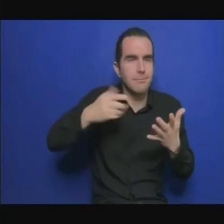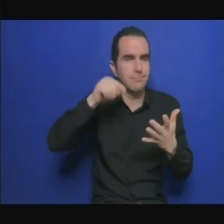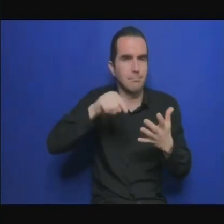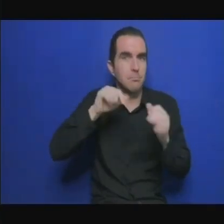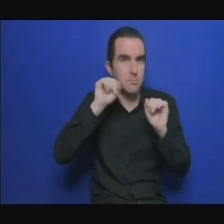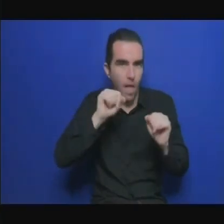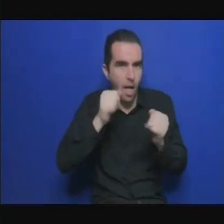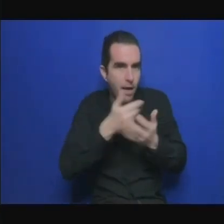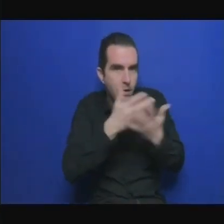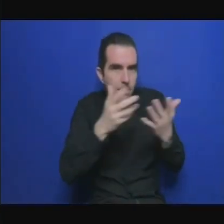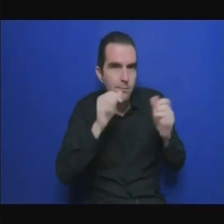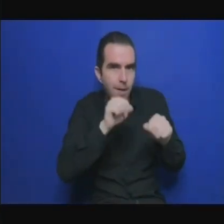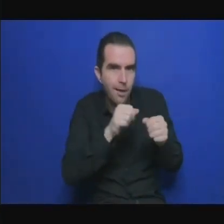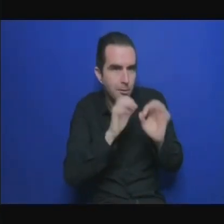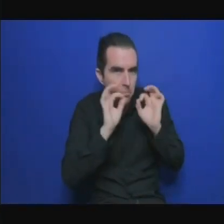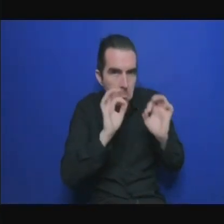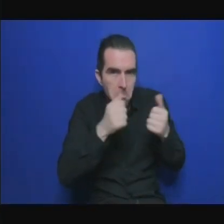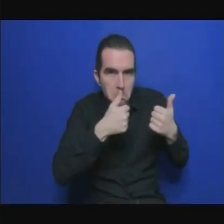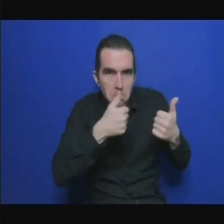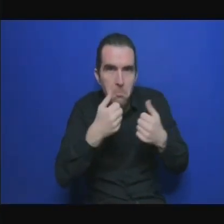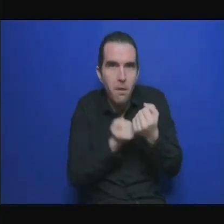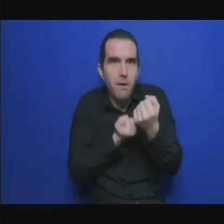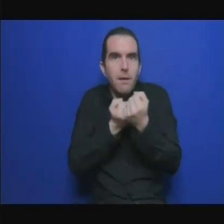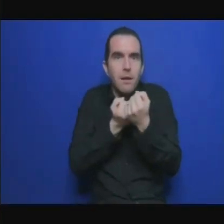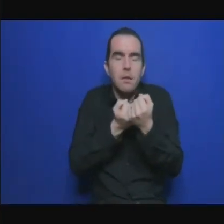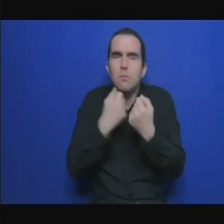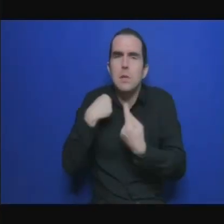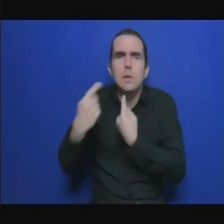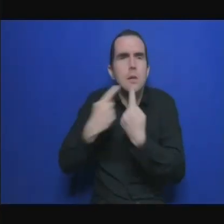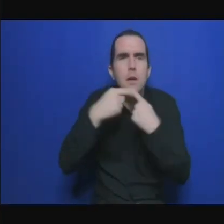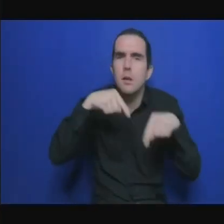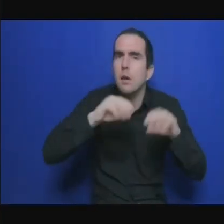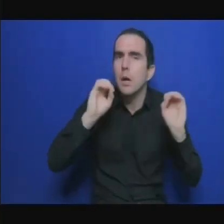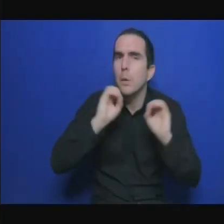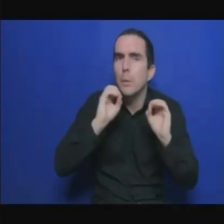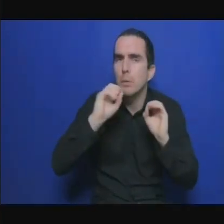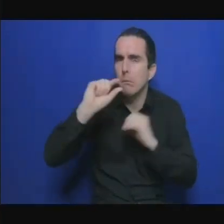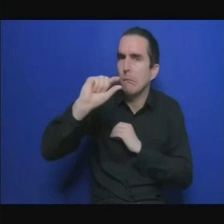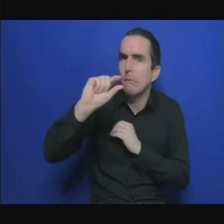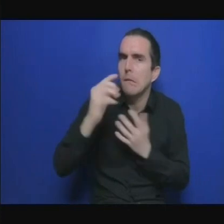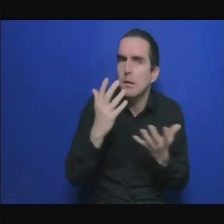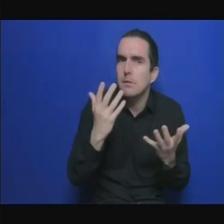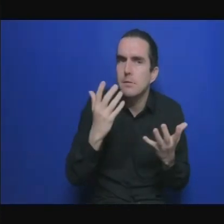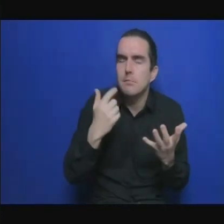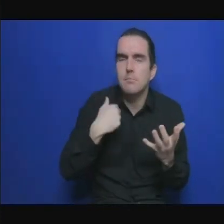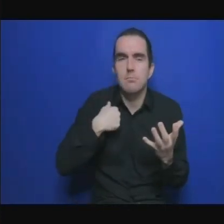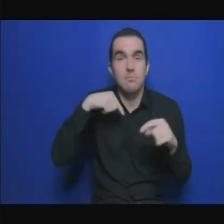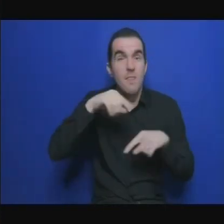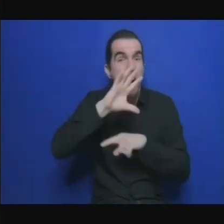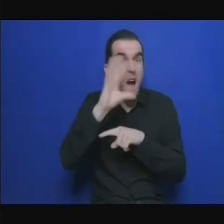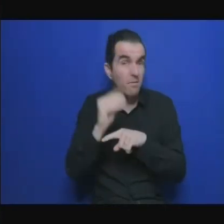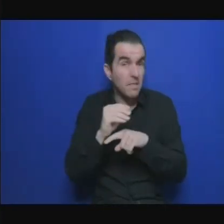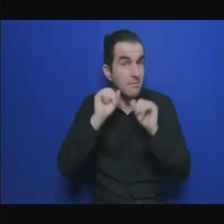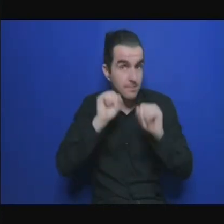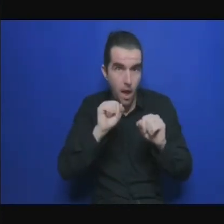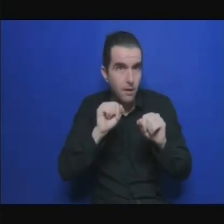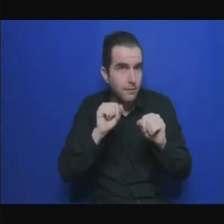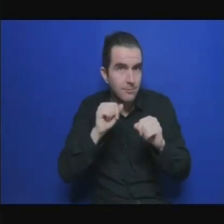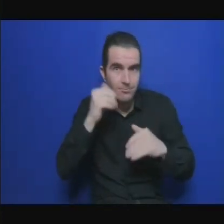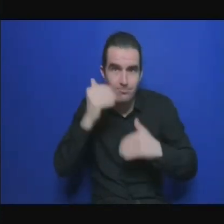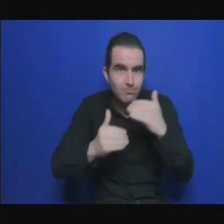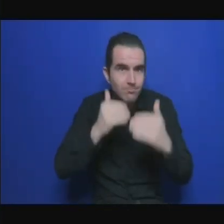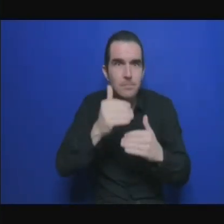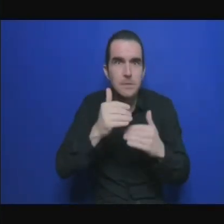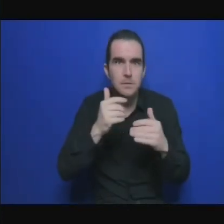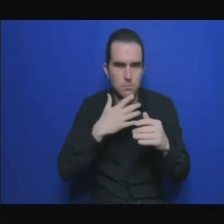locale pour mettre en oeuvre justement avec les secteurs privés des solutions qui contribuent à la fois à l'étudiation et